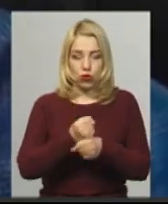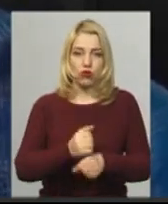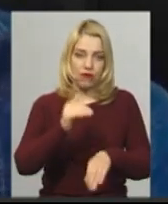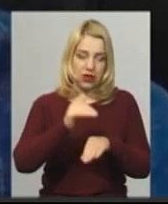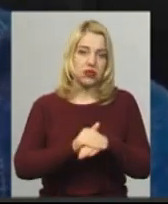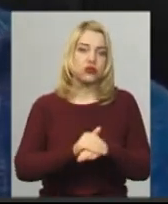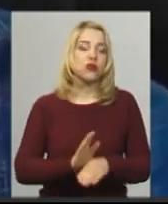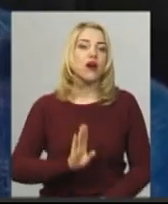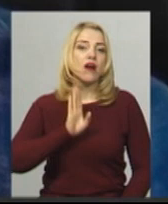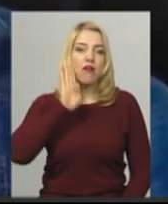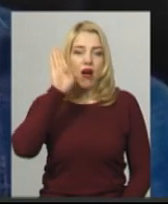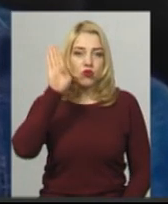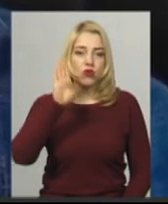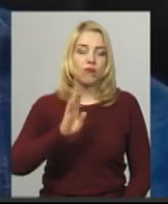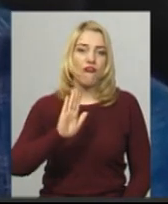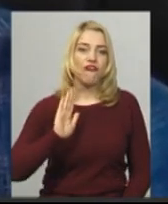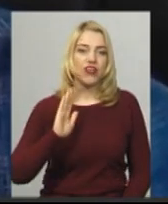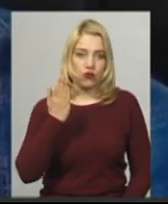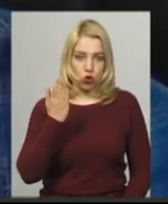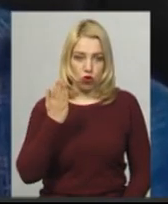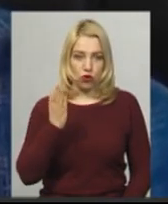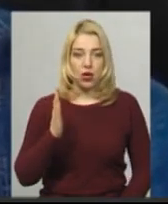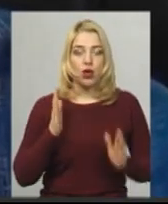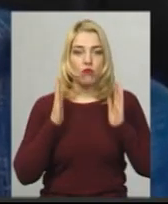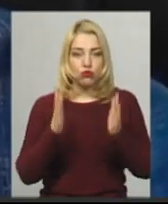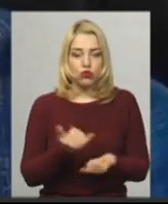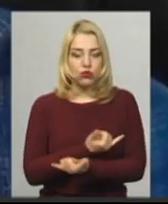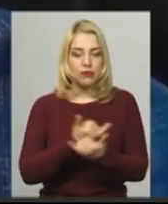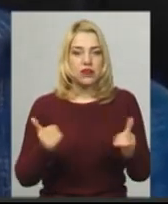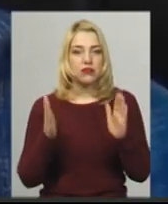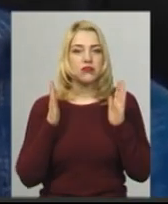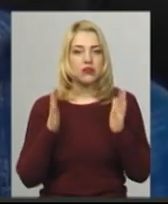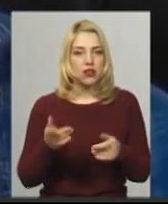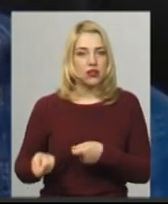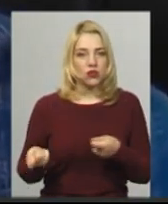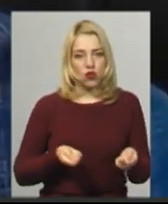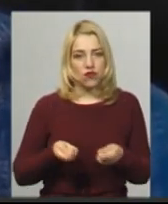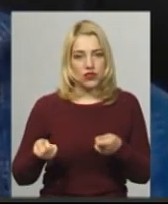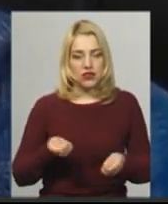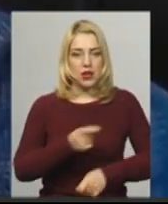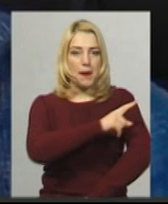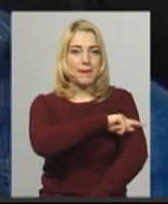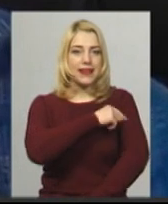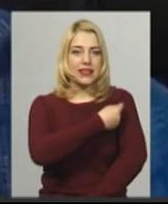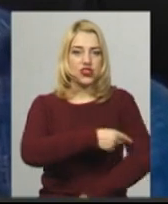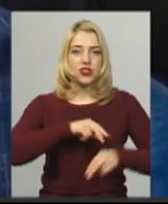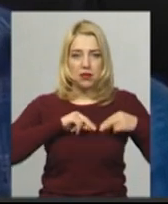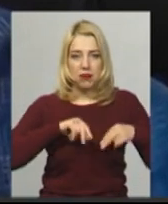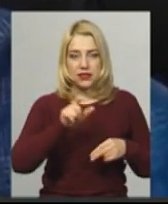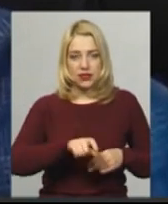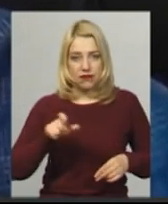вранці у вівторок. Буде забезпечений тільки довіз фактично медичних працівників